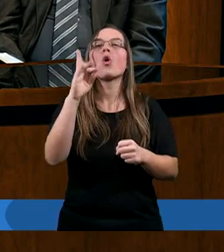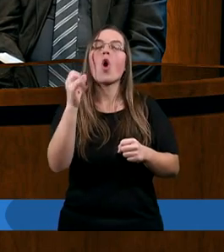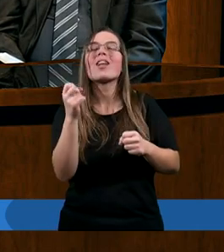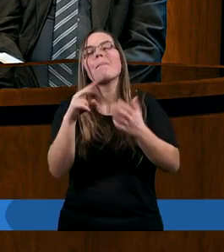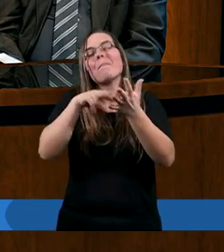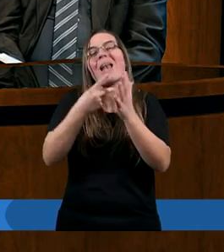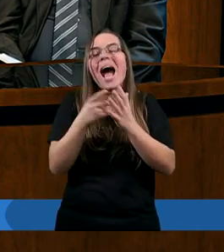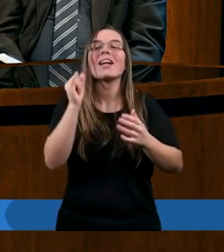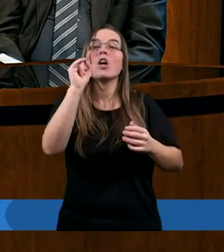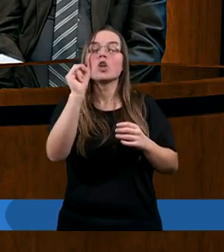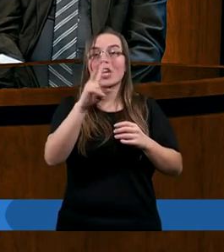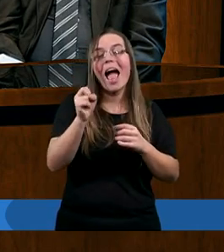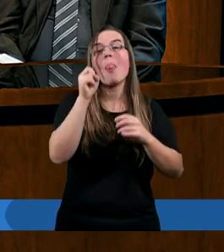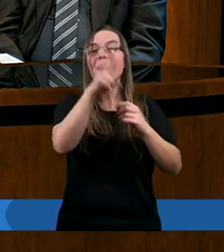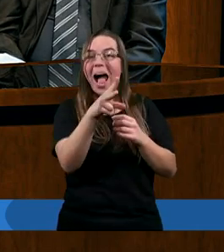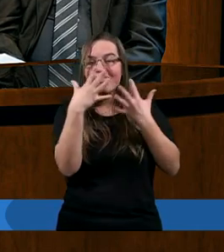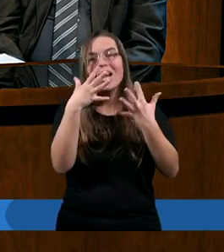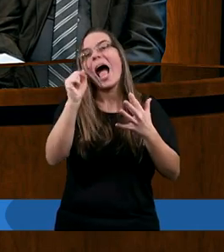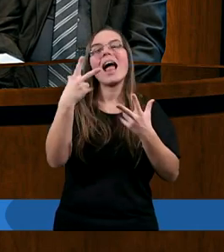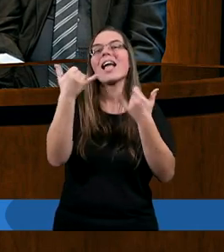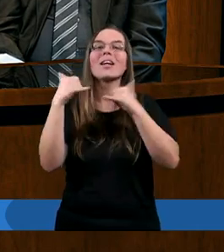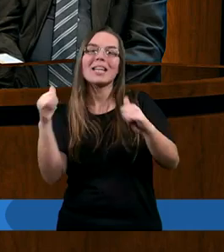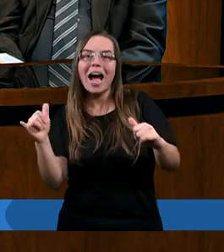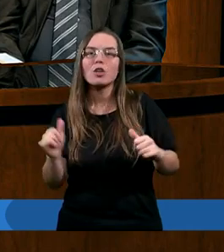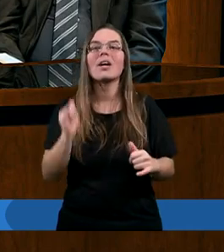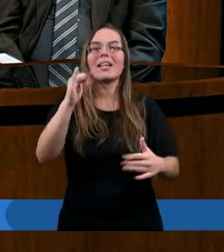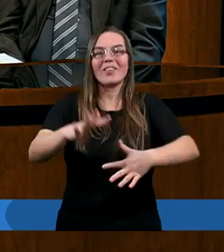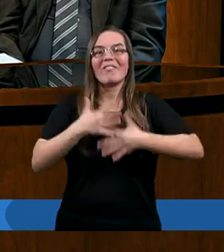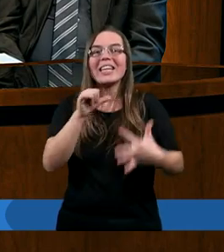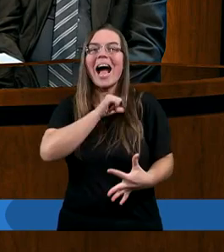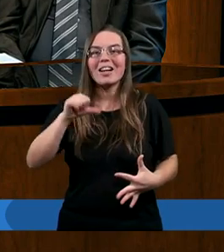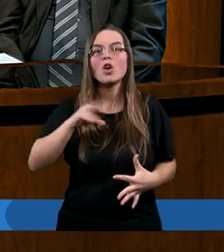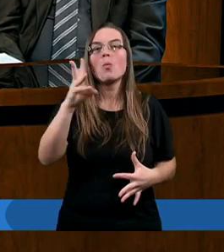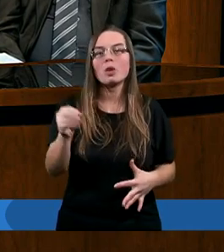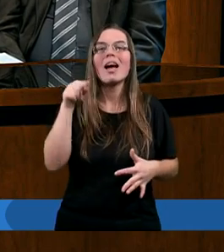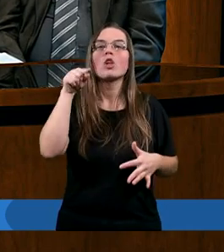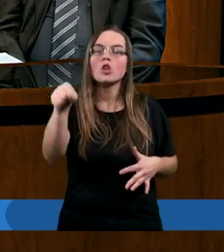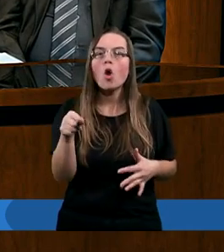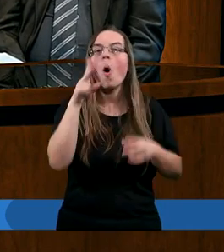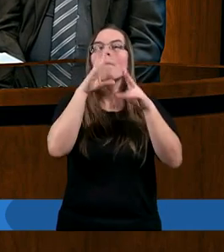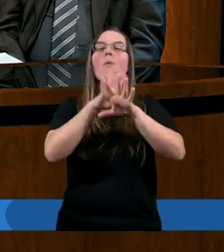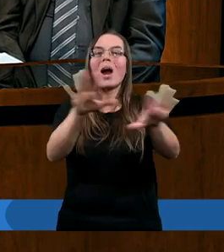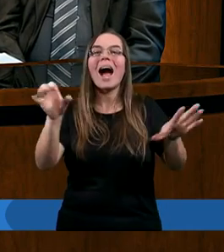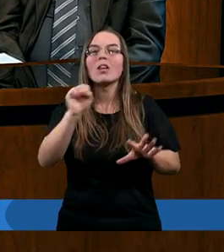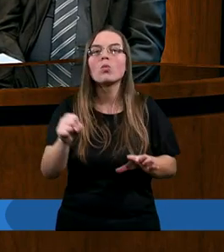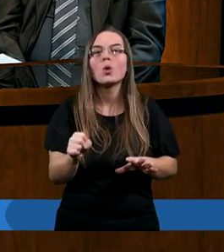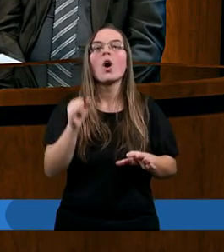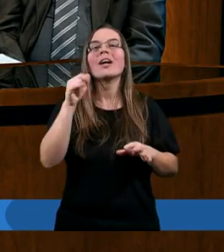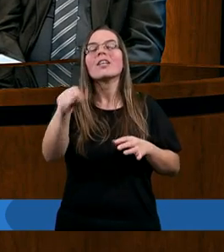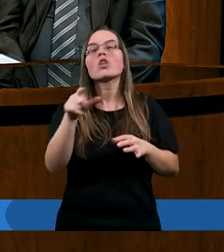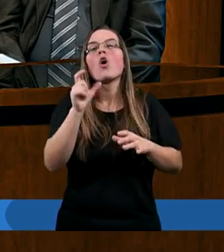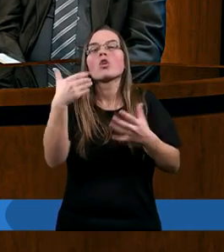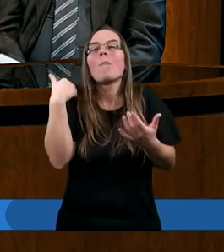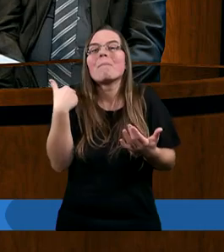dlaczego pewne rzeczy takie, a nie inaczej wyglądają. I wydaje się, że to, co pokazują podczas tej